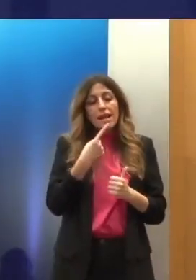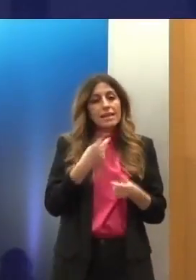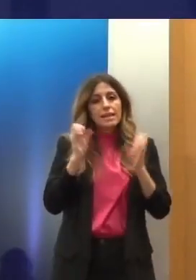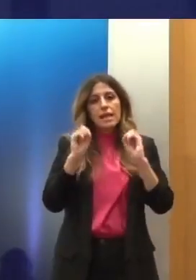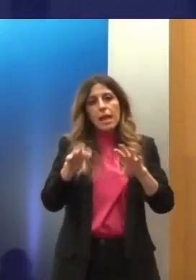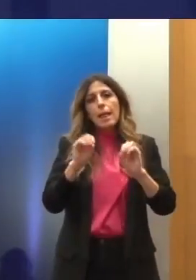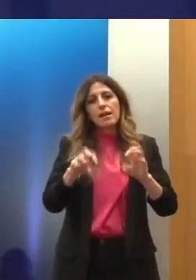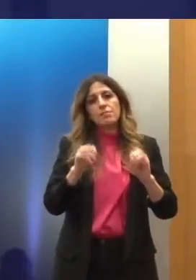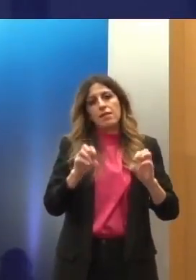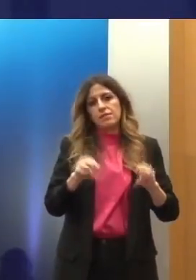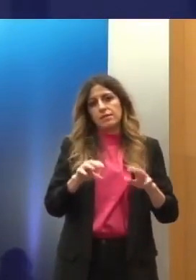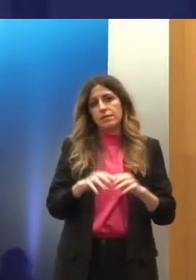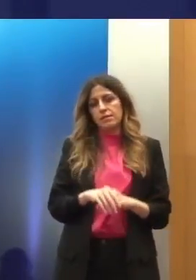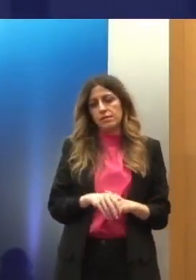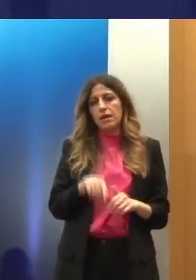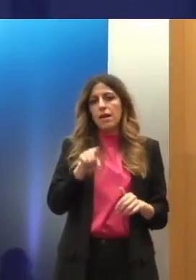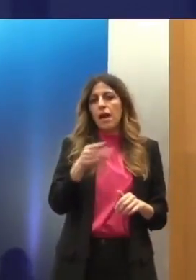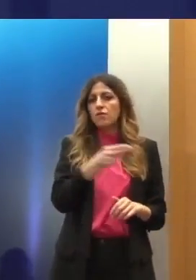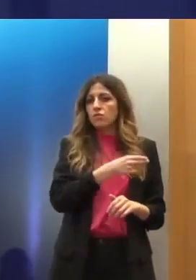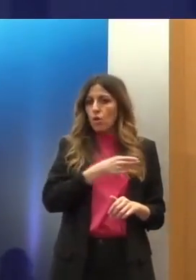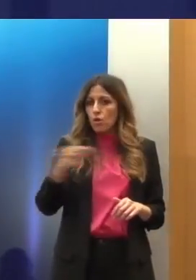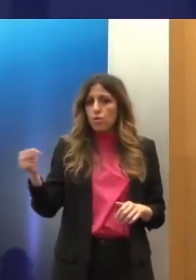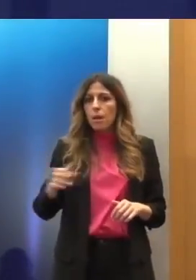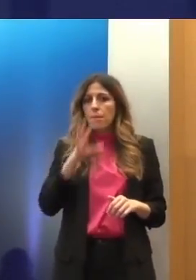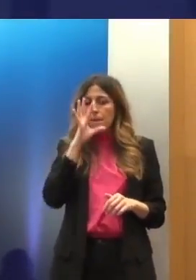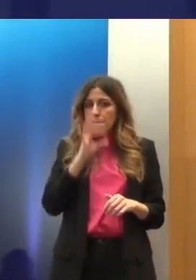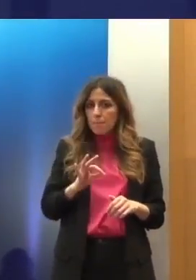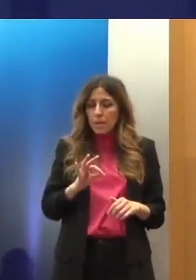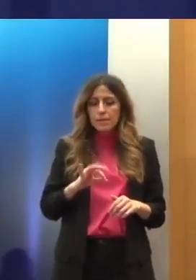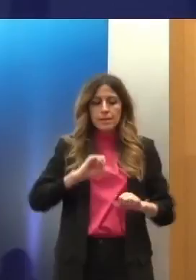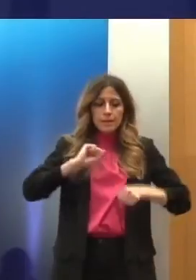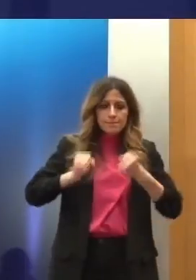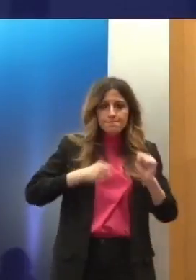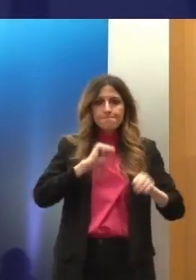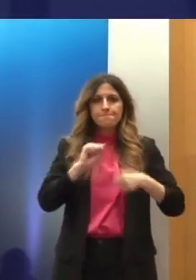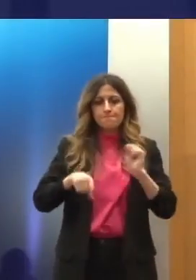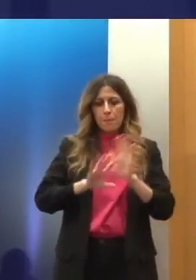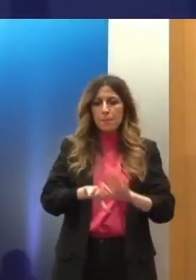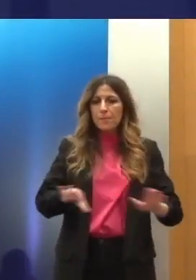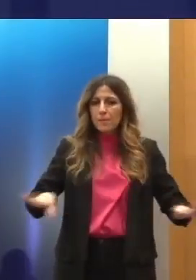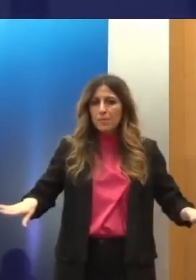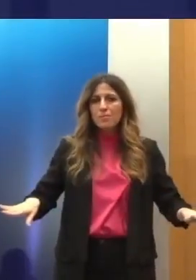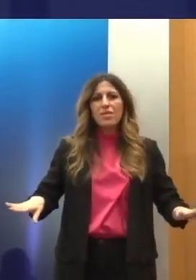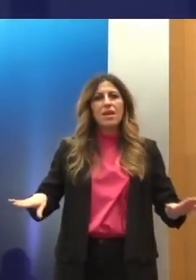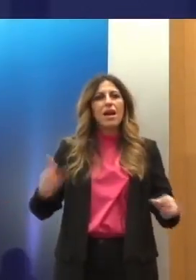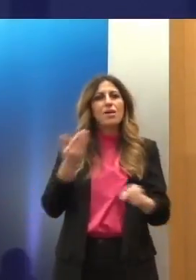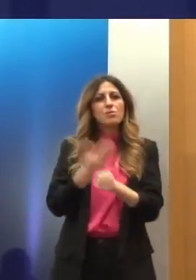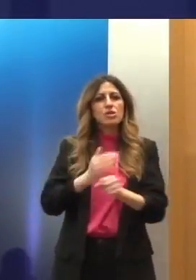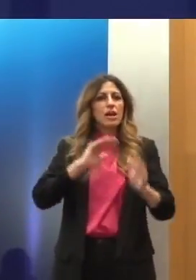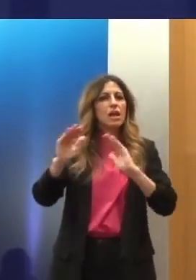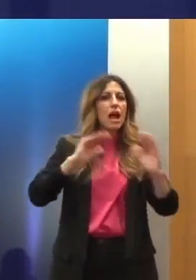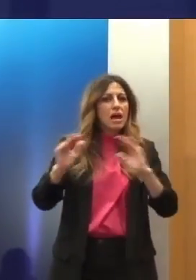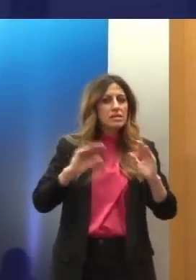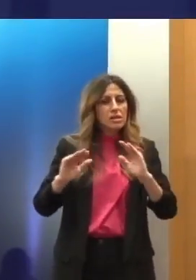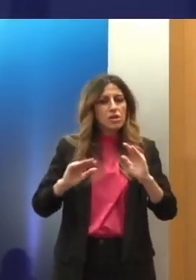σημαντικό ζήτημα την φετινή χρονιά με την ένταξη των παιδιών των νετούντων άσυλων και των προσφύγων